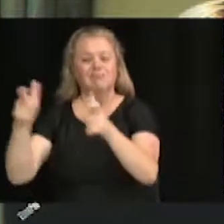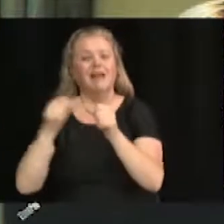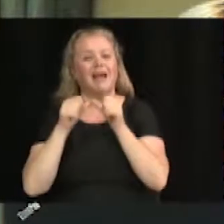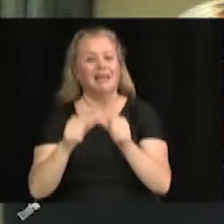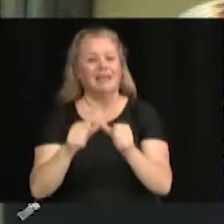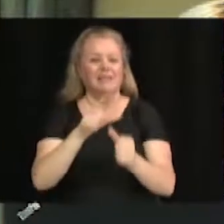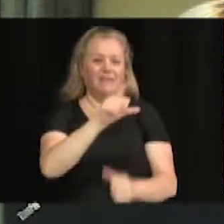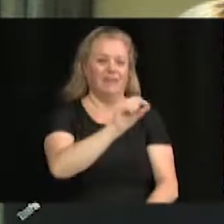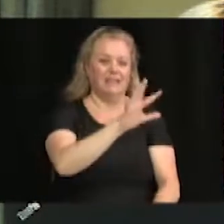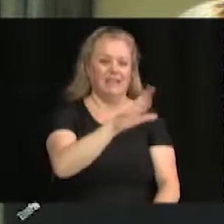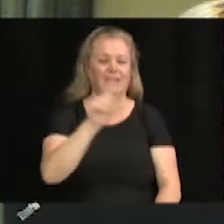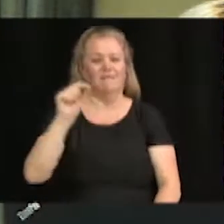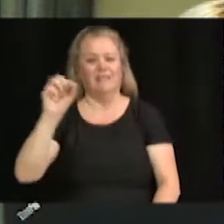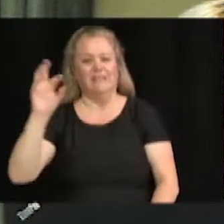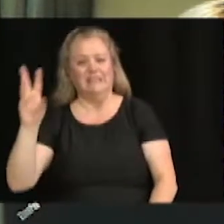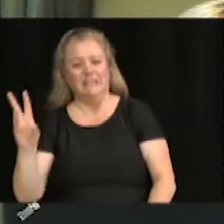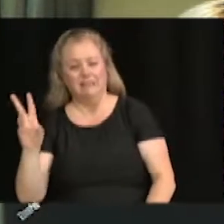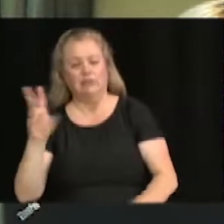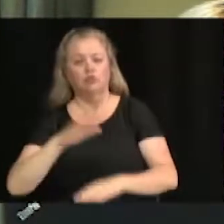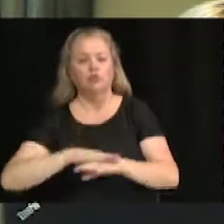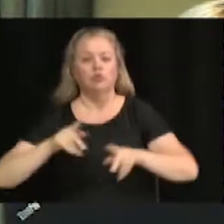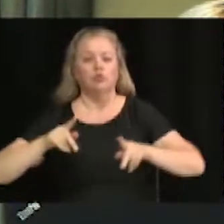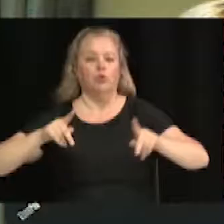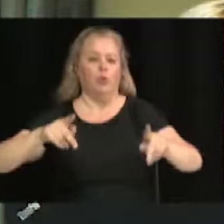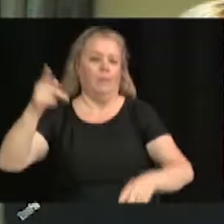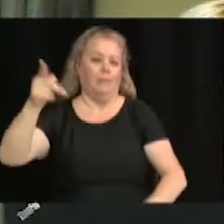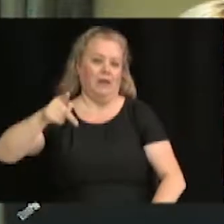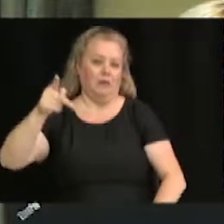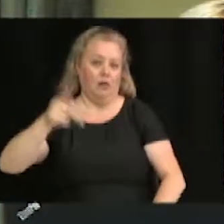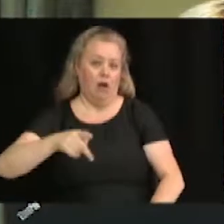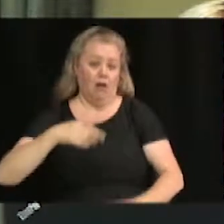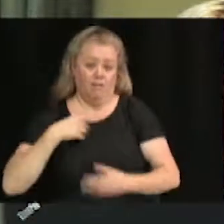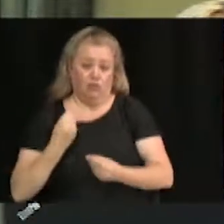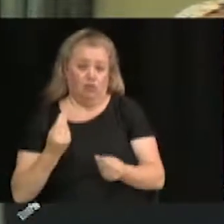Alors, c'est une cession et des servitudes qui sont faites à titre gratuit.